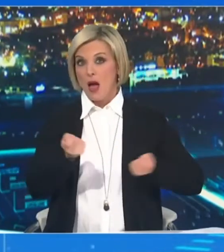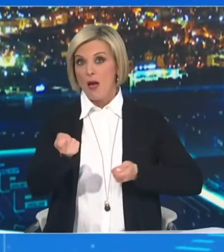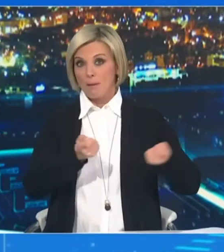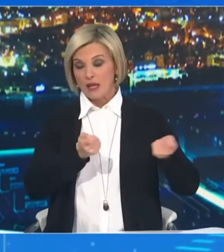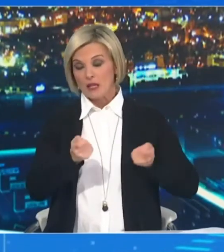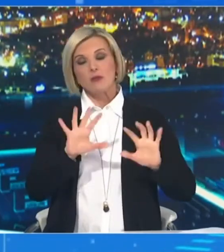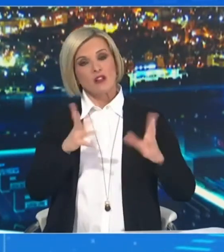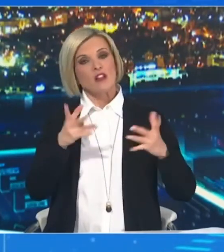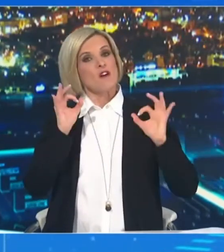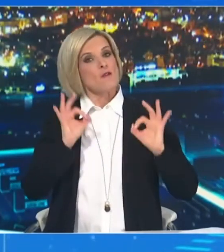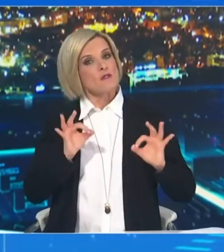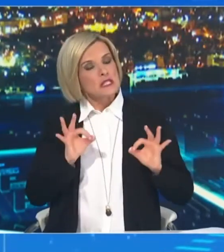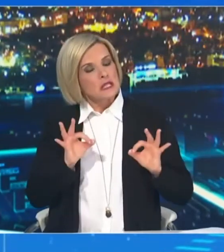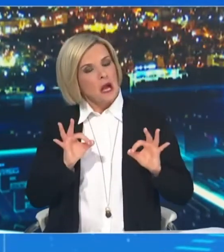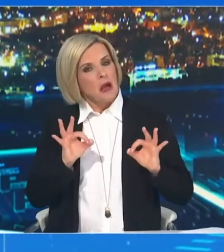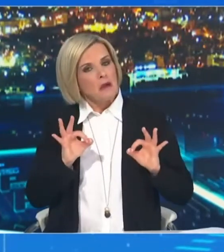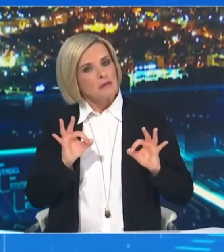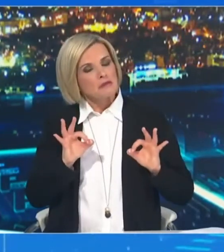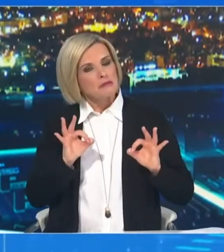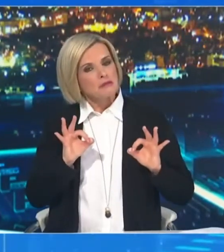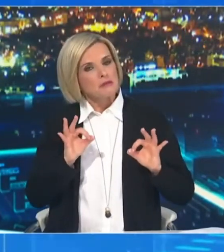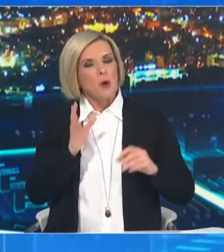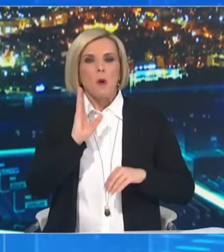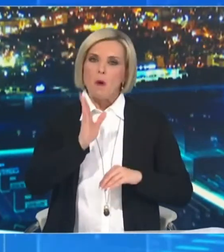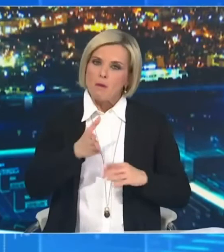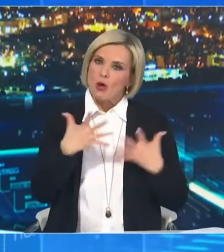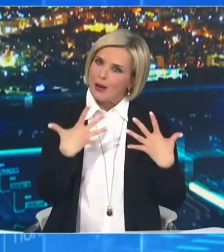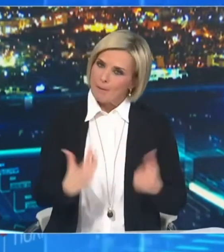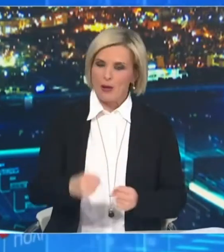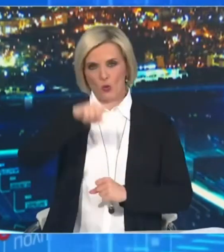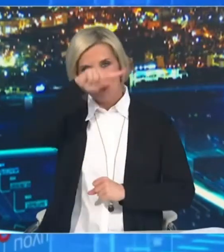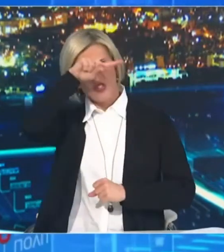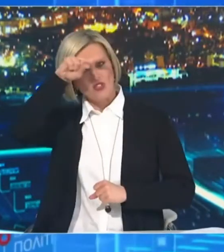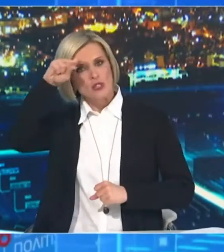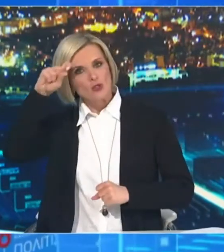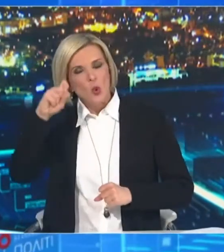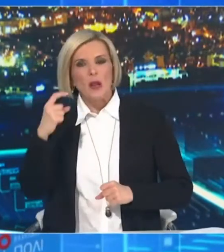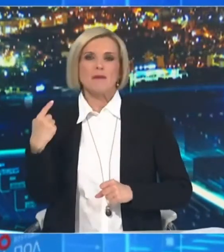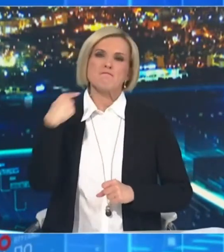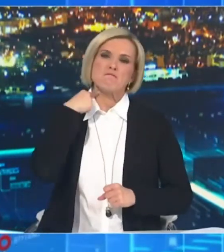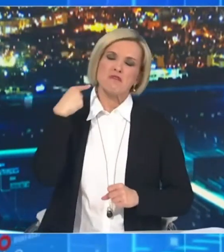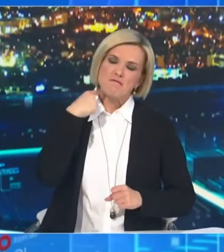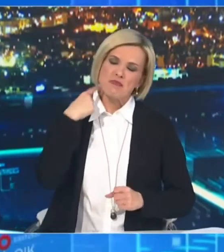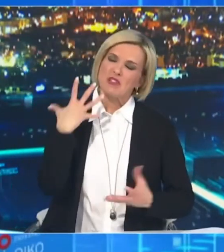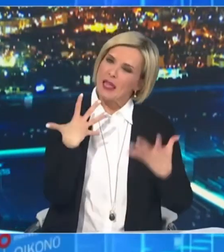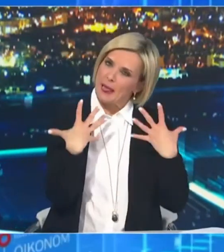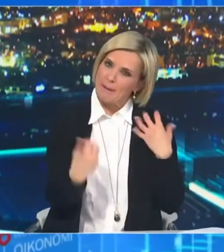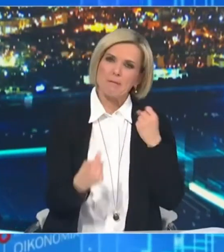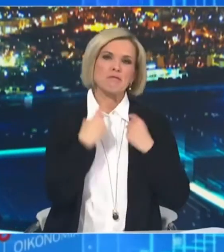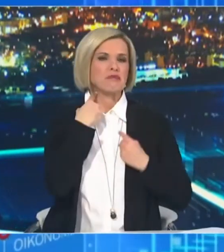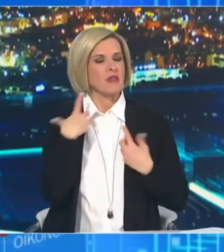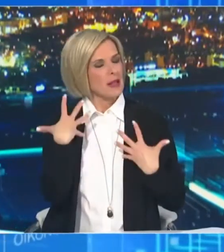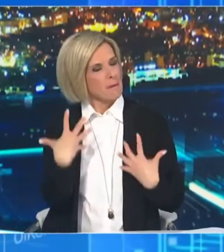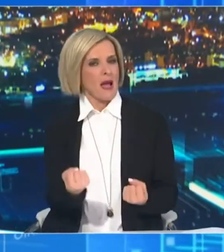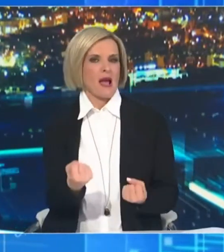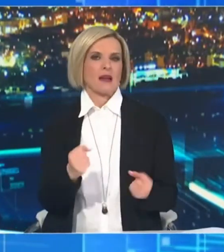αν υπάρξουν κάποιες δυσκολίες ή αστοχίες οι οποίες όμως πάντα